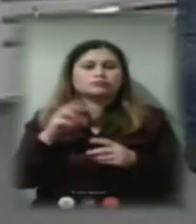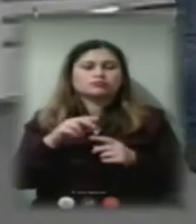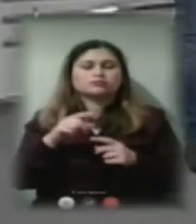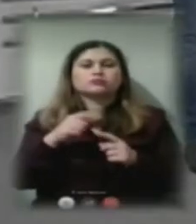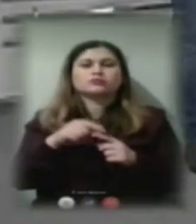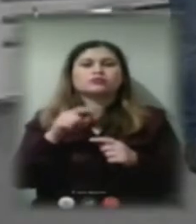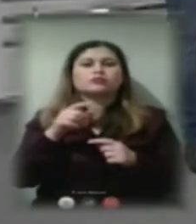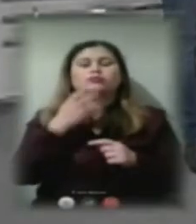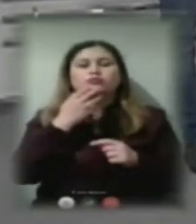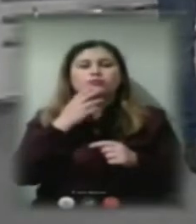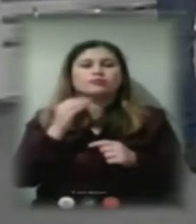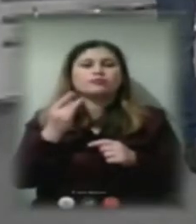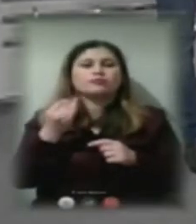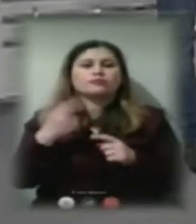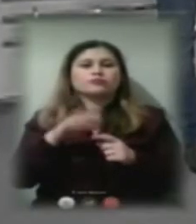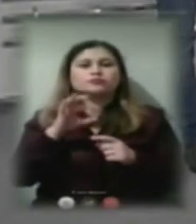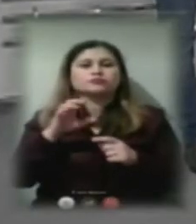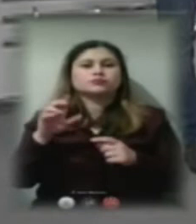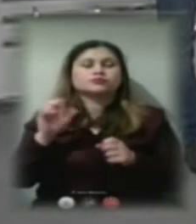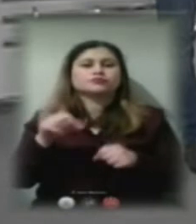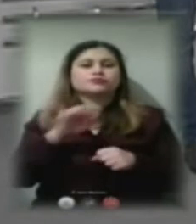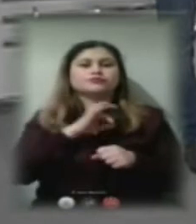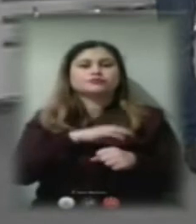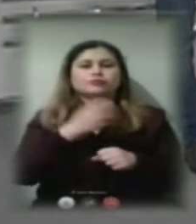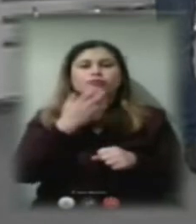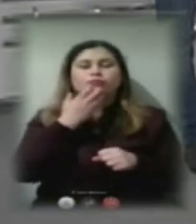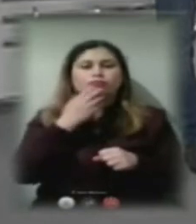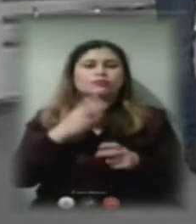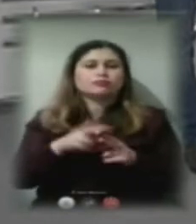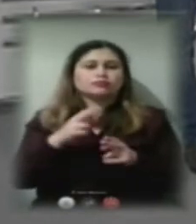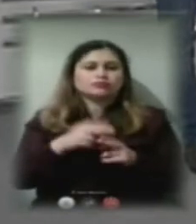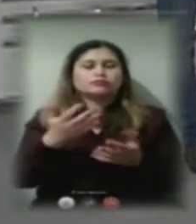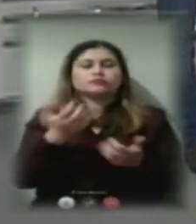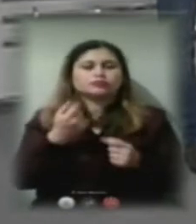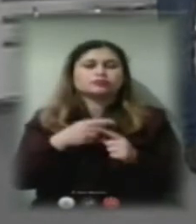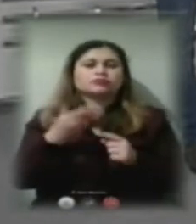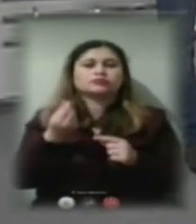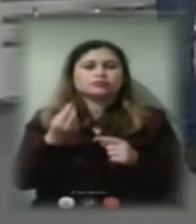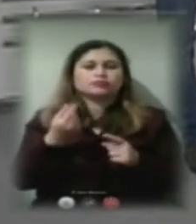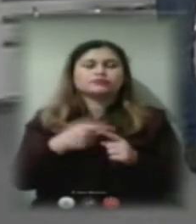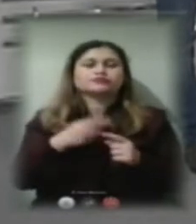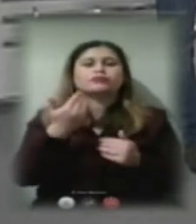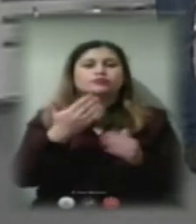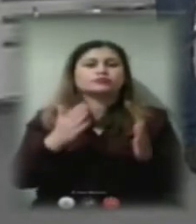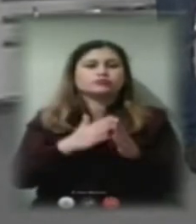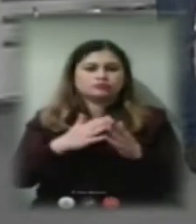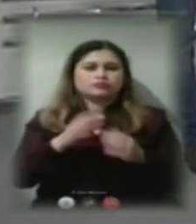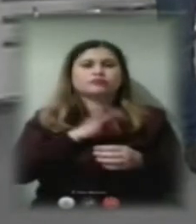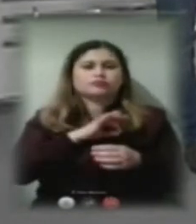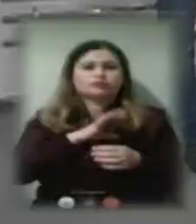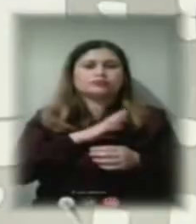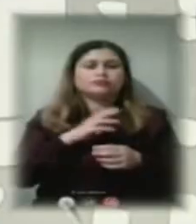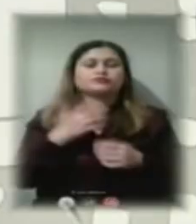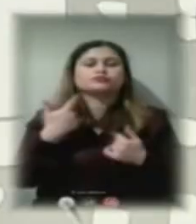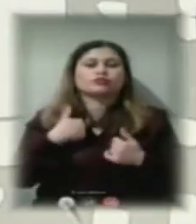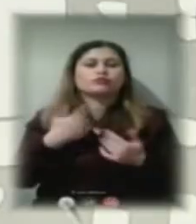модернізації, ОСББ сьогодні можуть скористатися теплими кредитами, взяти на це кошти. Ваші будинки скористалися? У є вже в